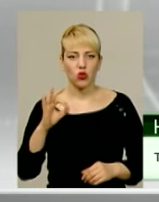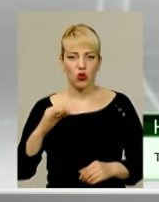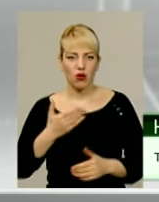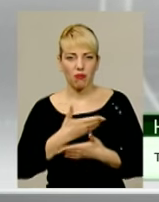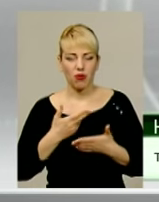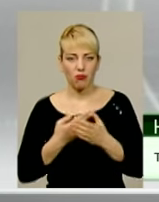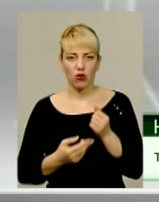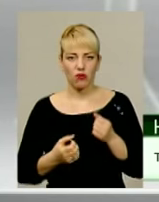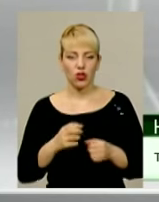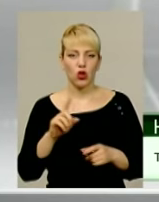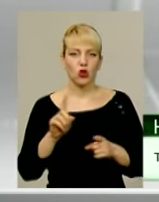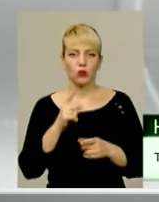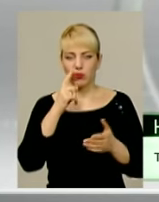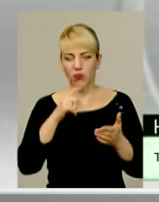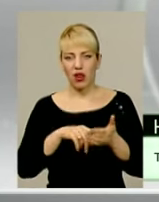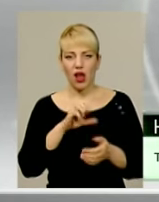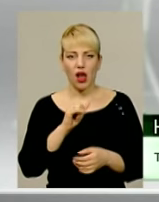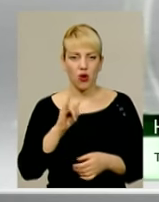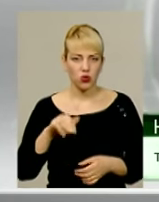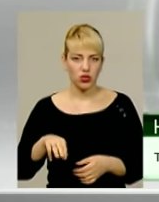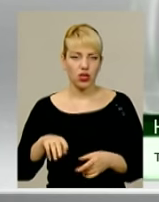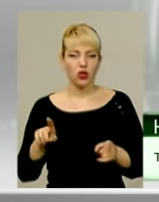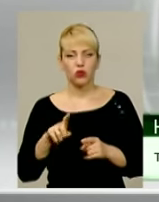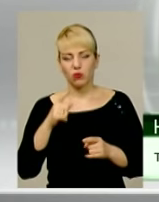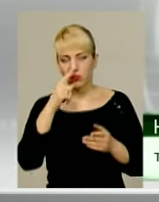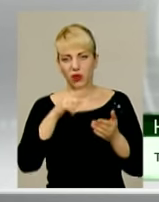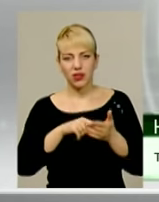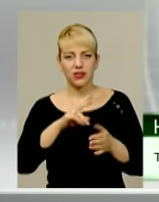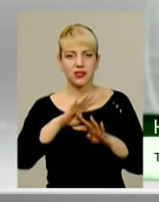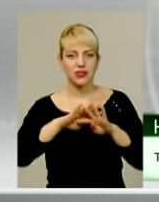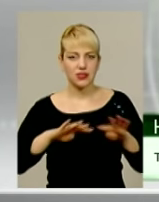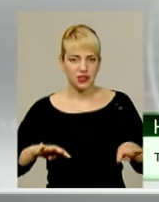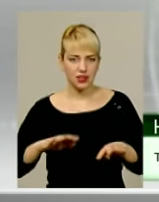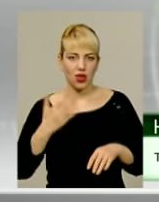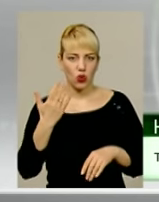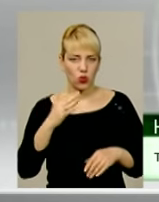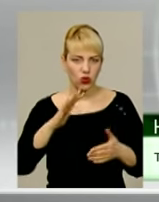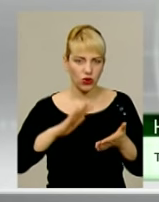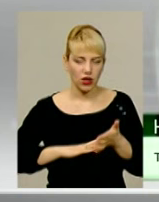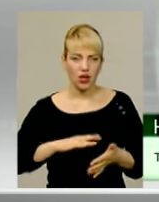То аут, то зачіпляли нам сітку. Кожен раз чомусь помилка була з нашої сторони.